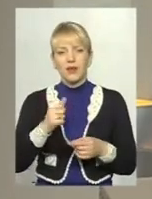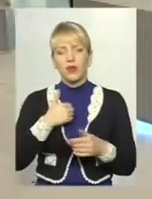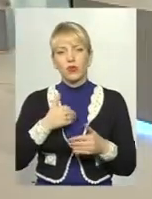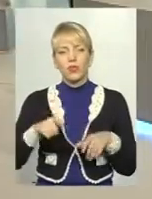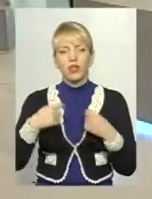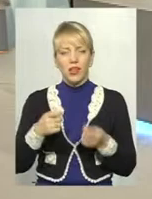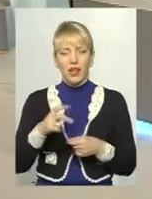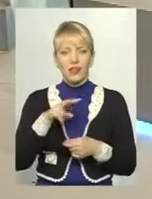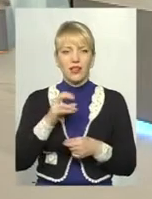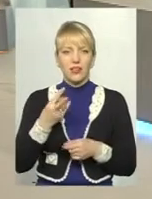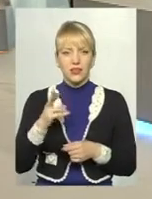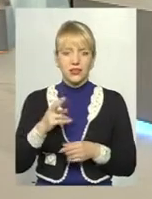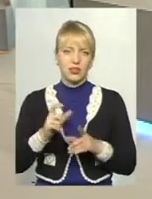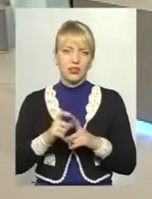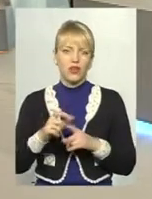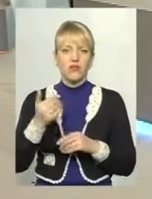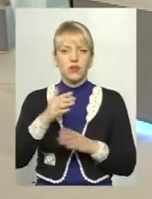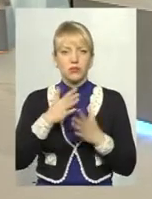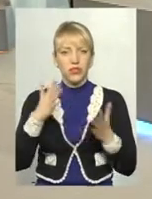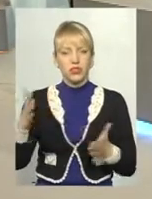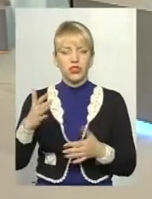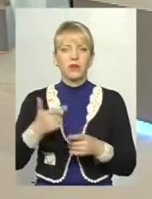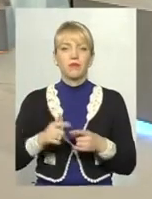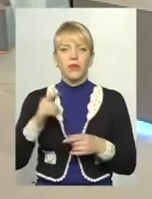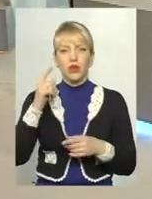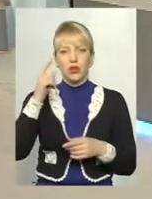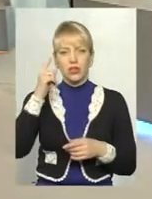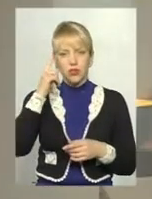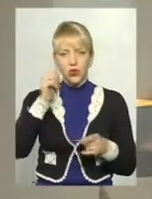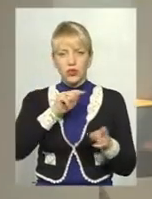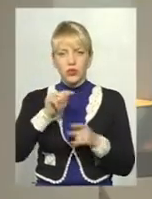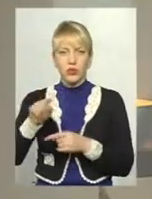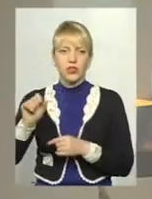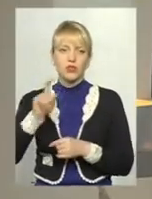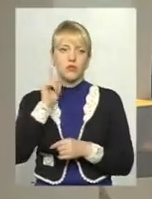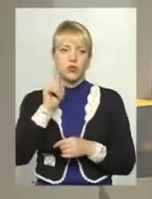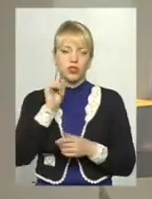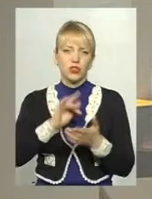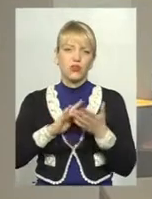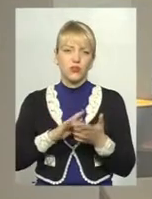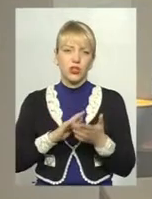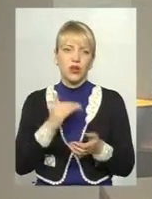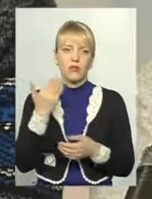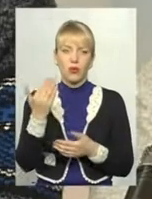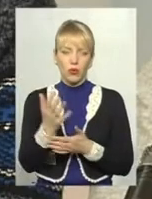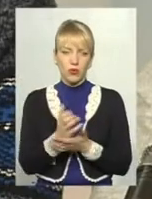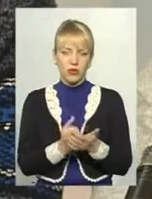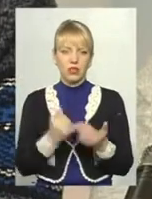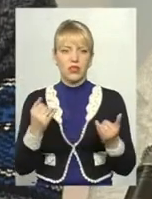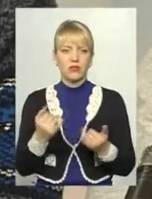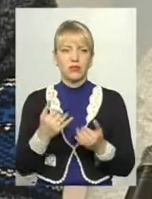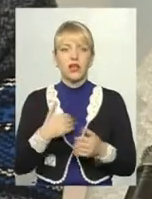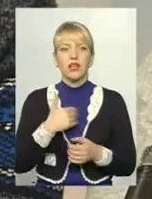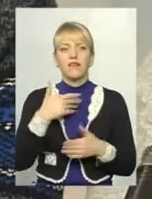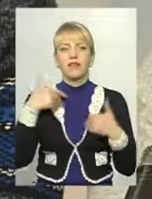що ви більше орієнтуєтесь в юнацькому молодіжному туризмі. Ось про його потенціал також хотілося б сьогодні почути. Вітаю всіх